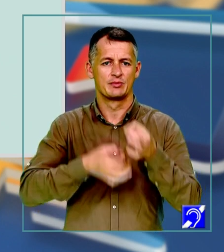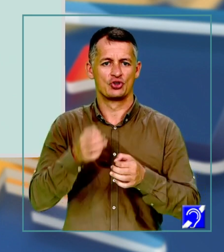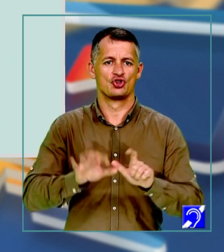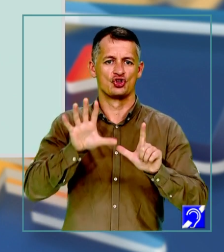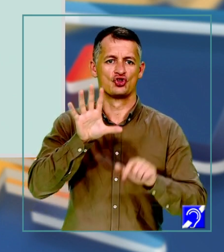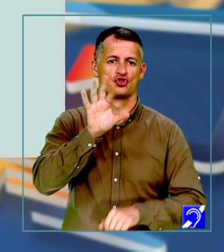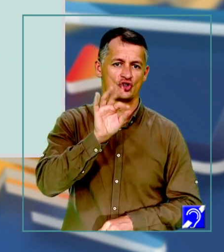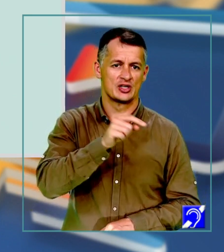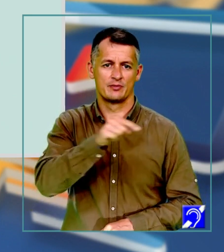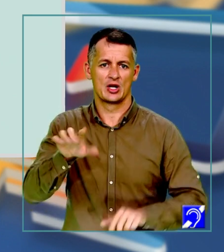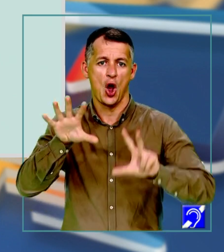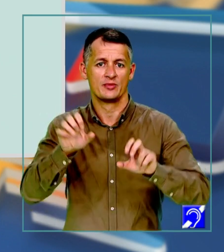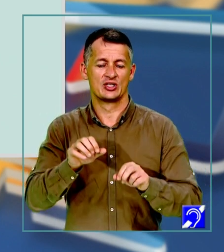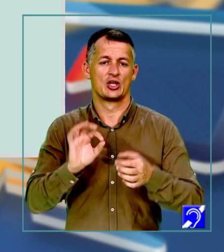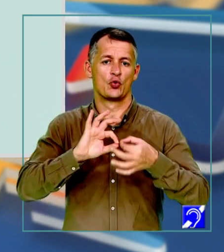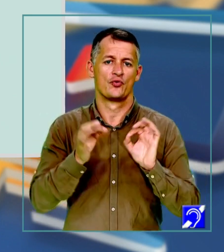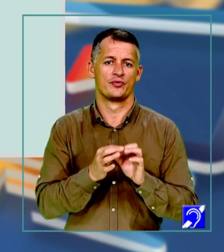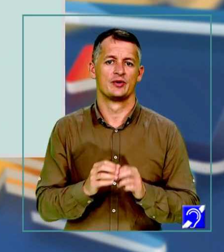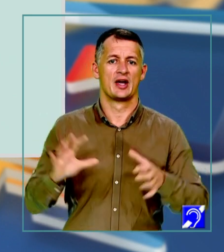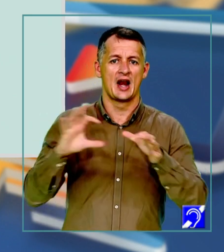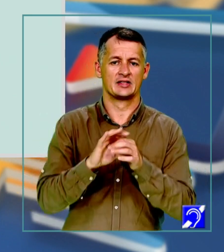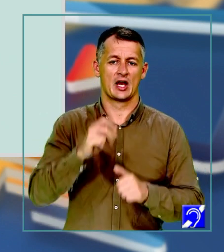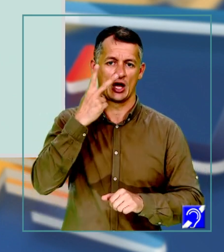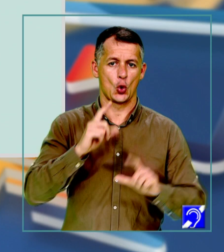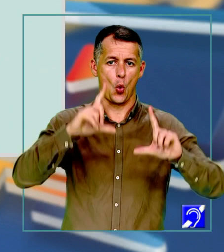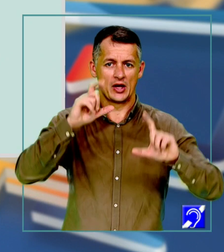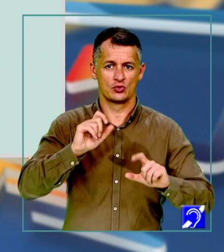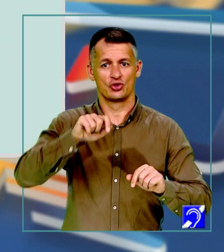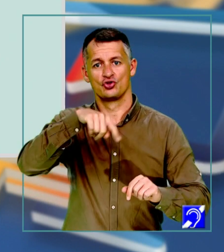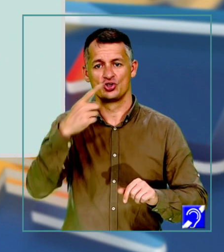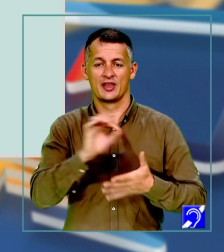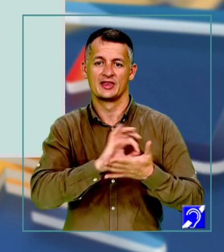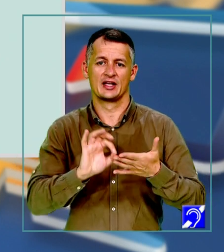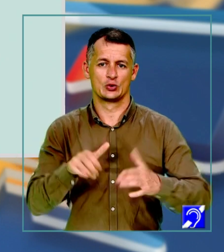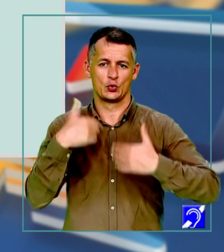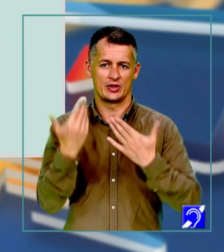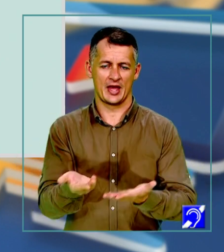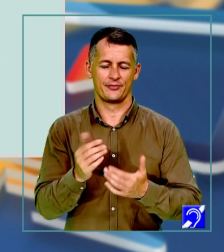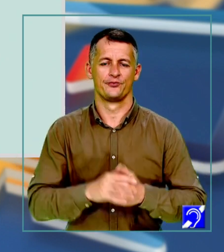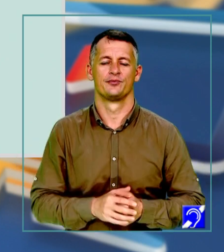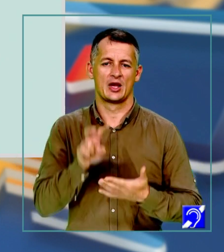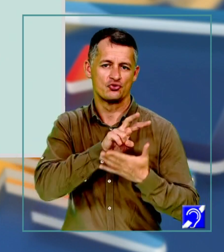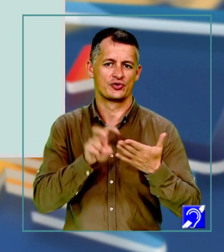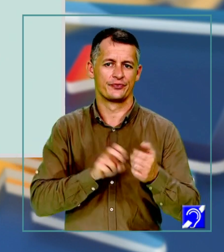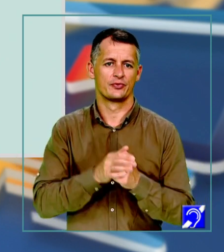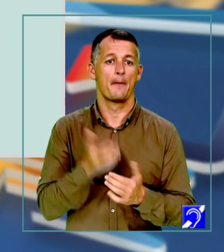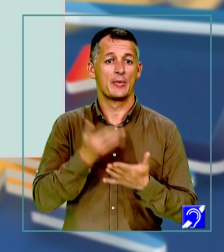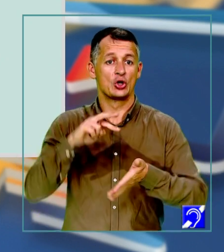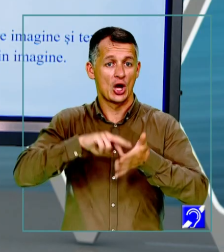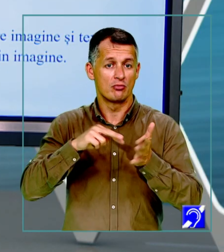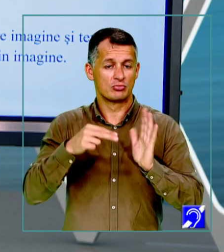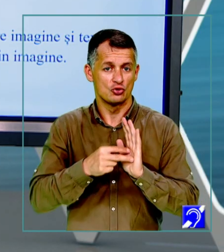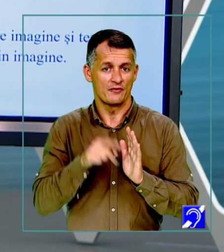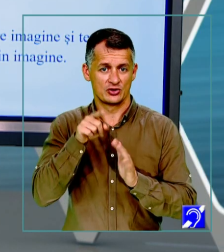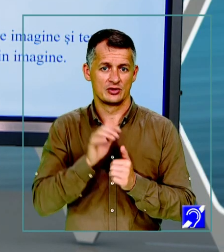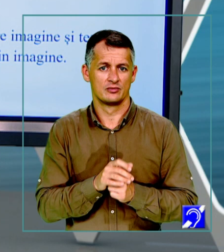cuvinte relația dintre a doua ilustrație și textul dat. Ca să rezolv acest exercițiu,